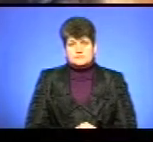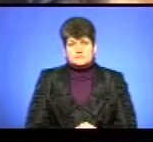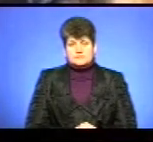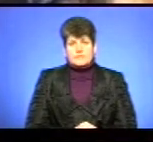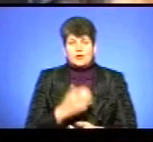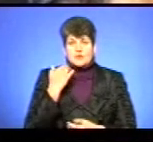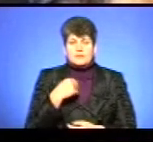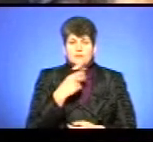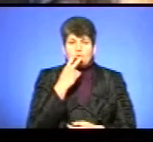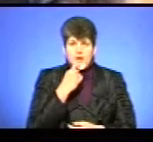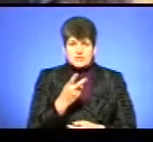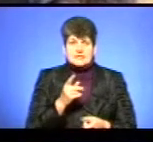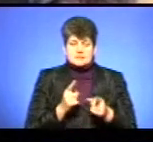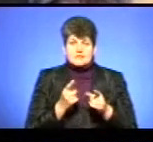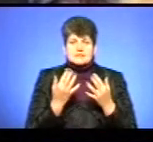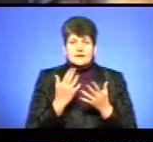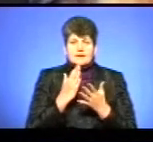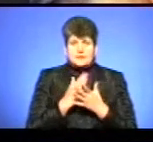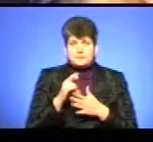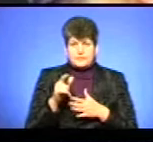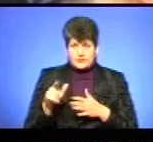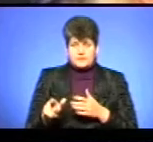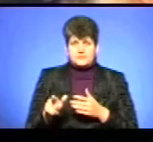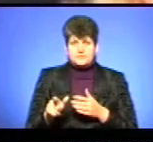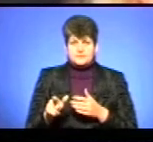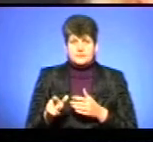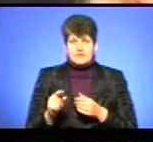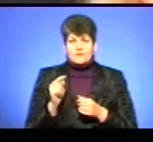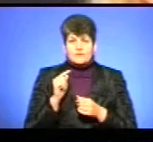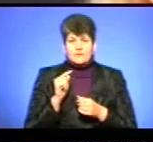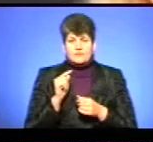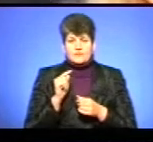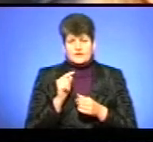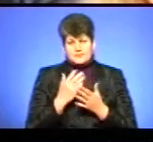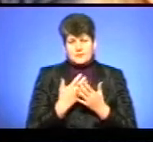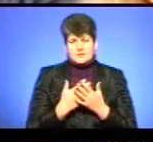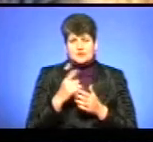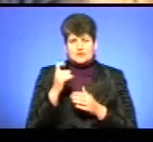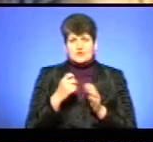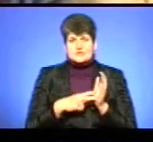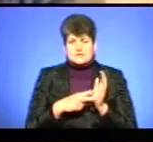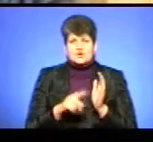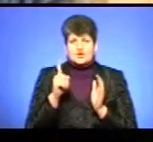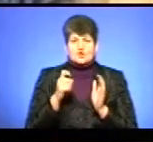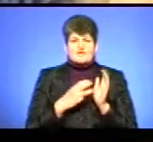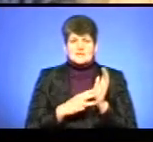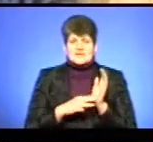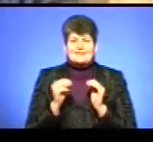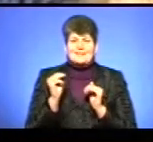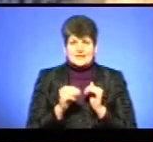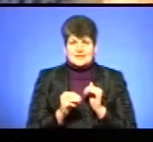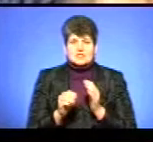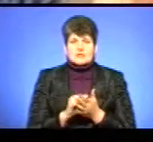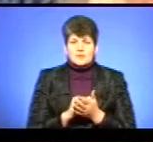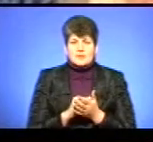Коли ми побачили насправді, скільки є пацієнтів, їх десь 170-180 тисяч, а на